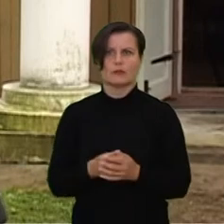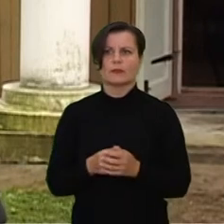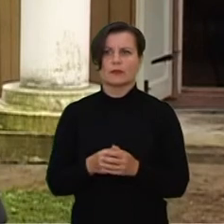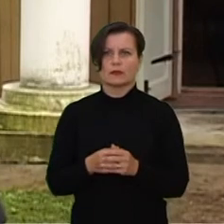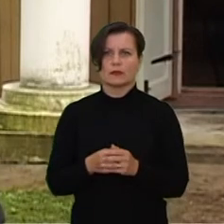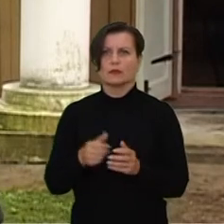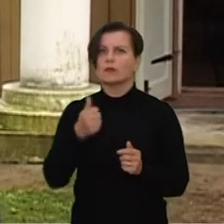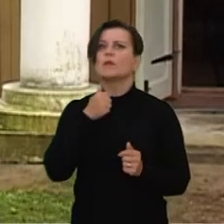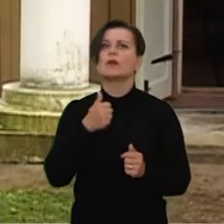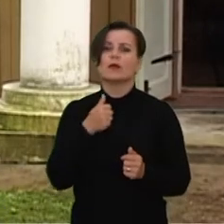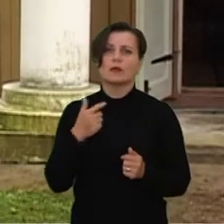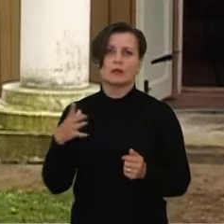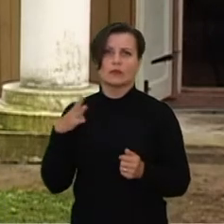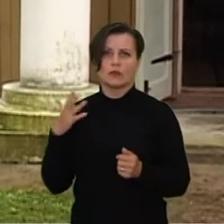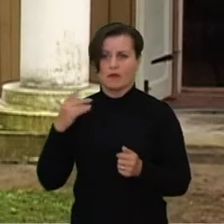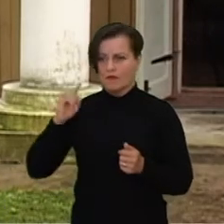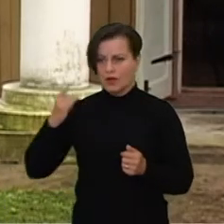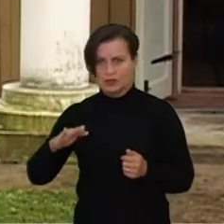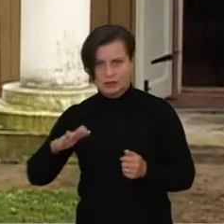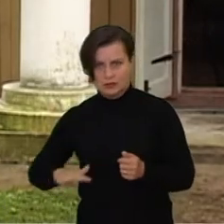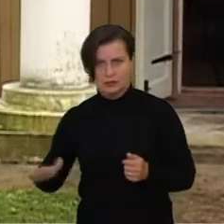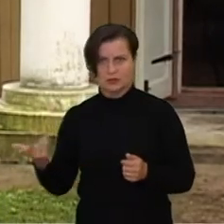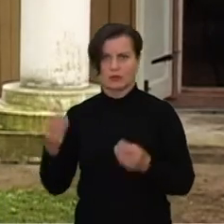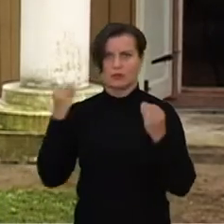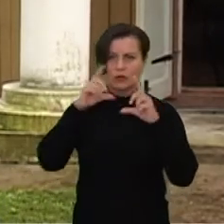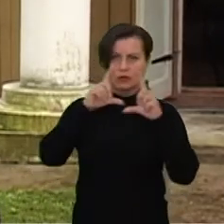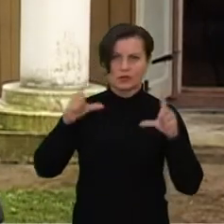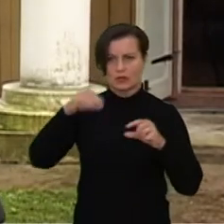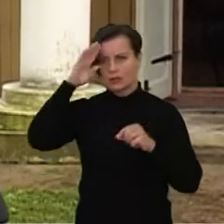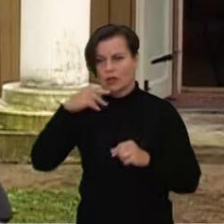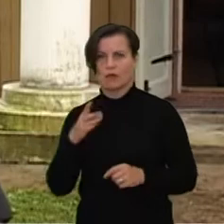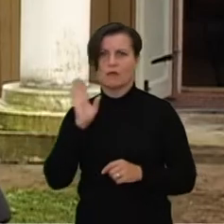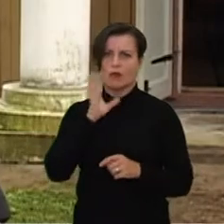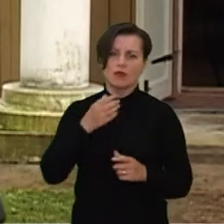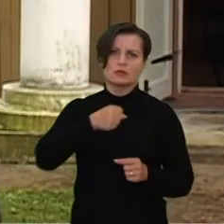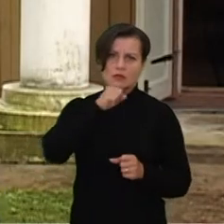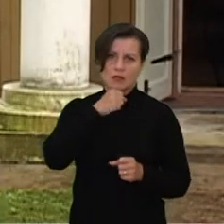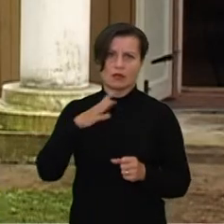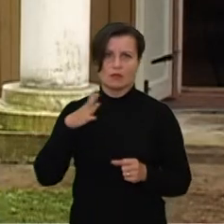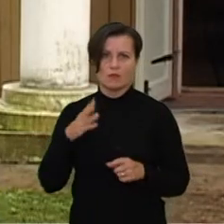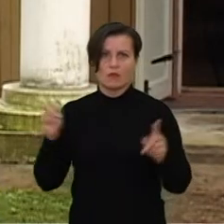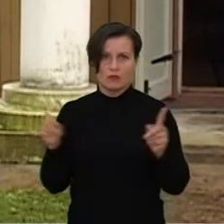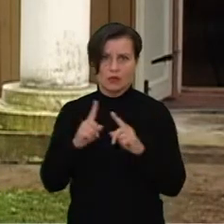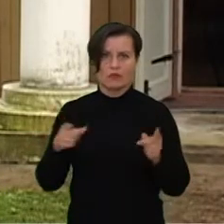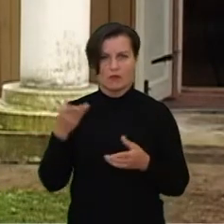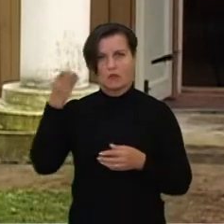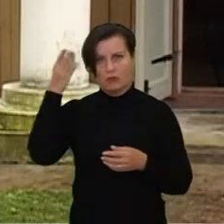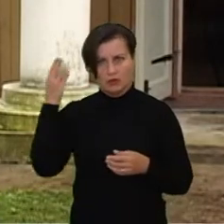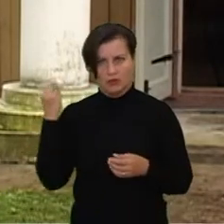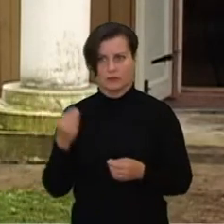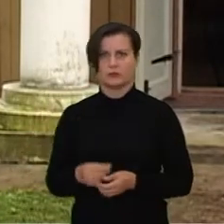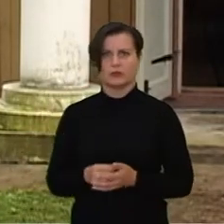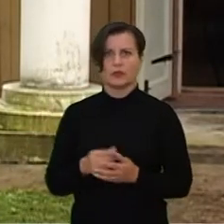vaikystėje, mokykloje, su teveliais, su seneliais gėdojim ir galbūt primiršome. Būtent ir programa buvo tokia sudėliota,